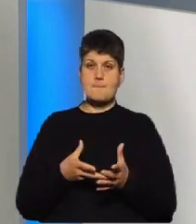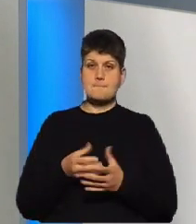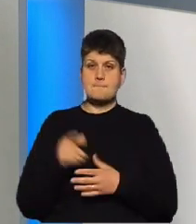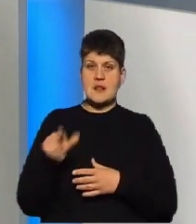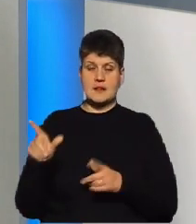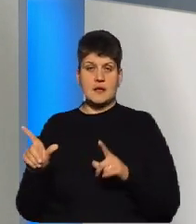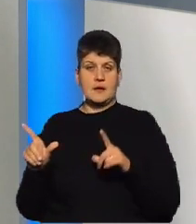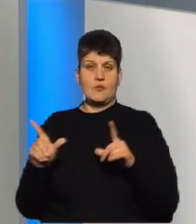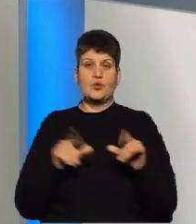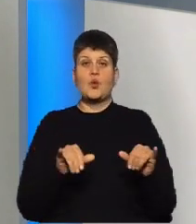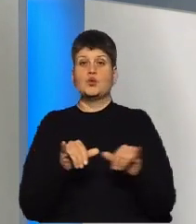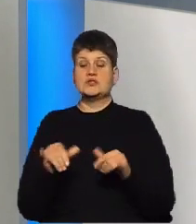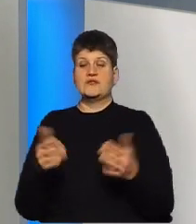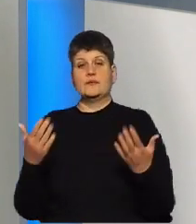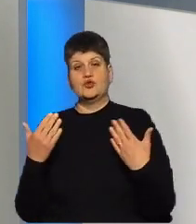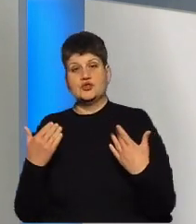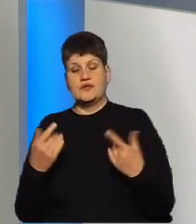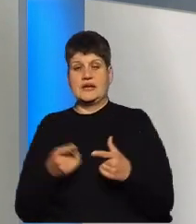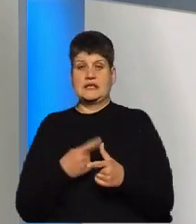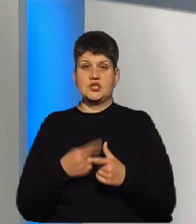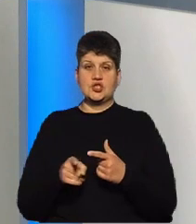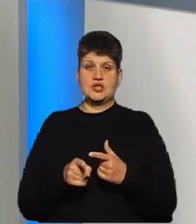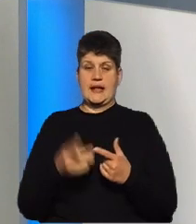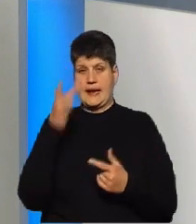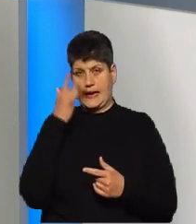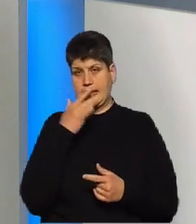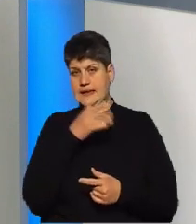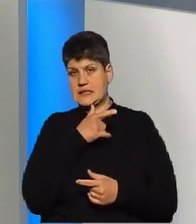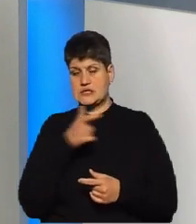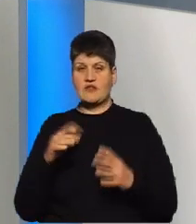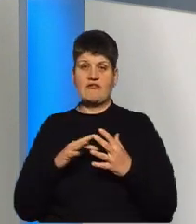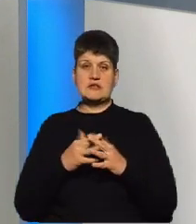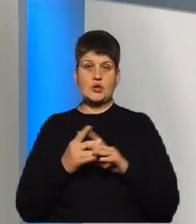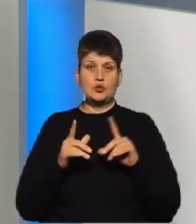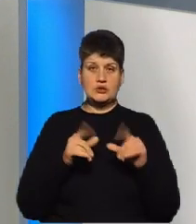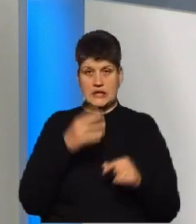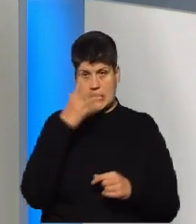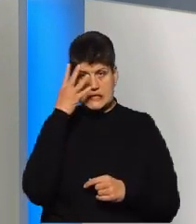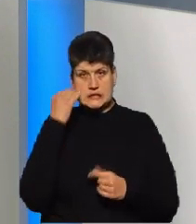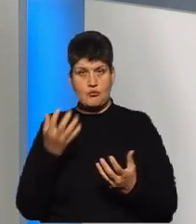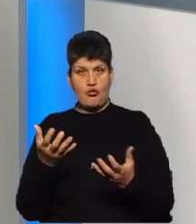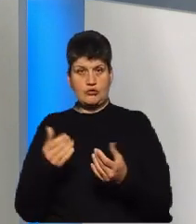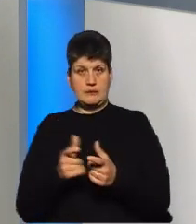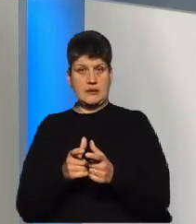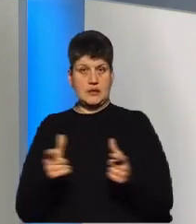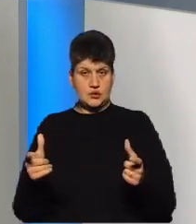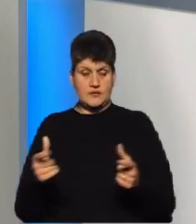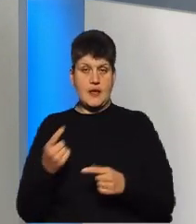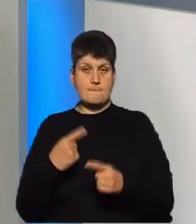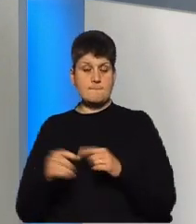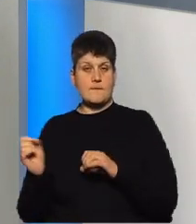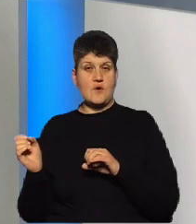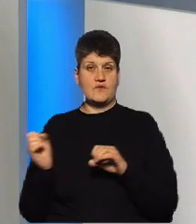відпочивати, чи поїхав на літній сезон в село, забув отримати платіжку, платіжка повертається з